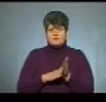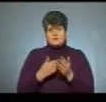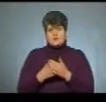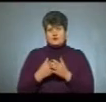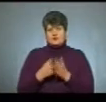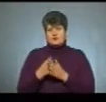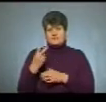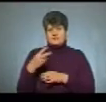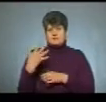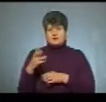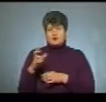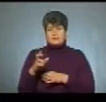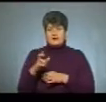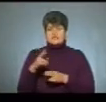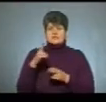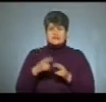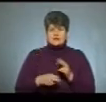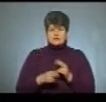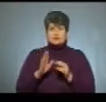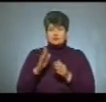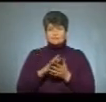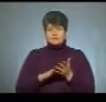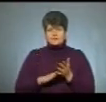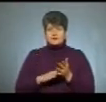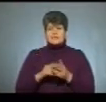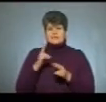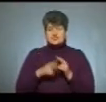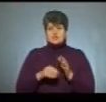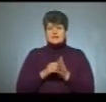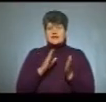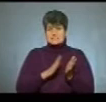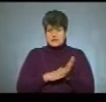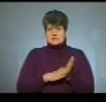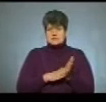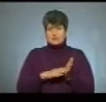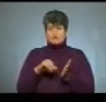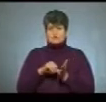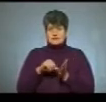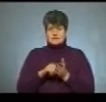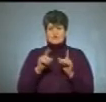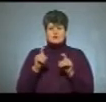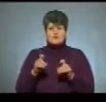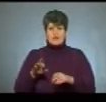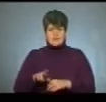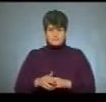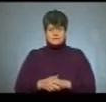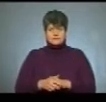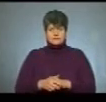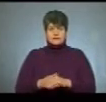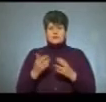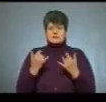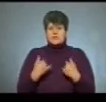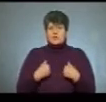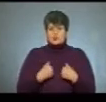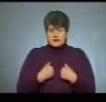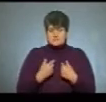до 25 березня буде тривати, і закінчиться реєстрація учасників тестування. Поскільки в нас,